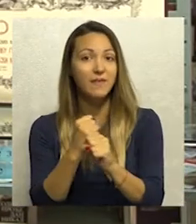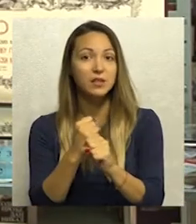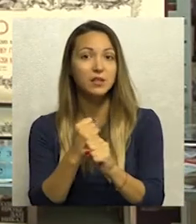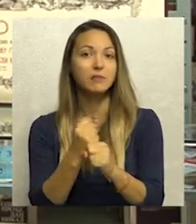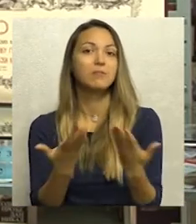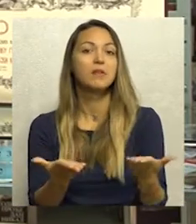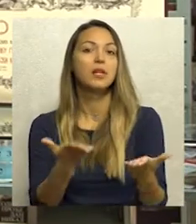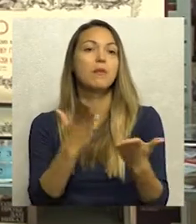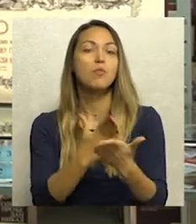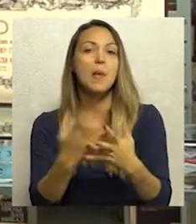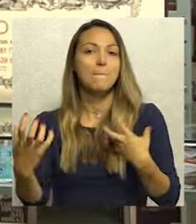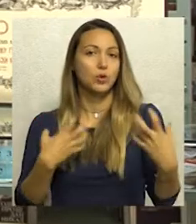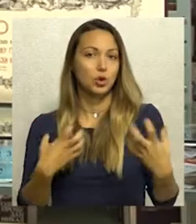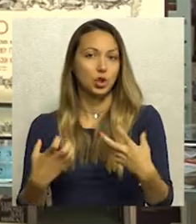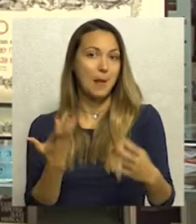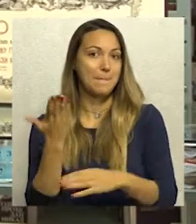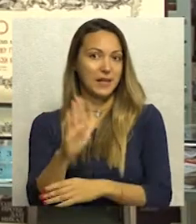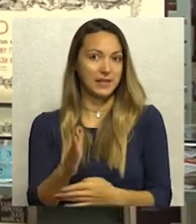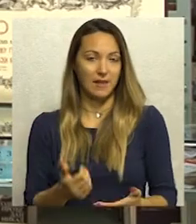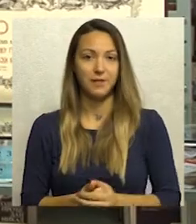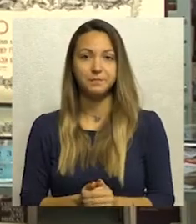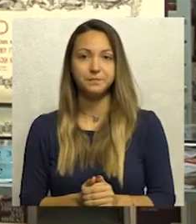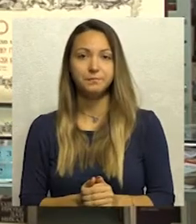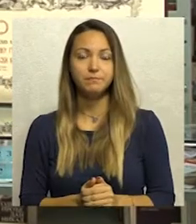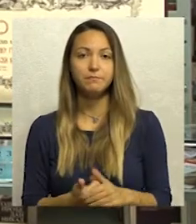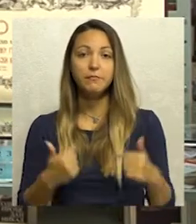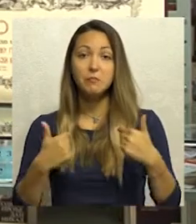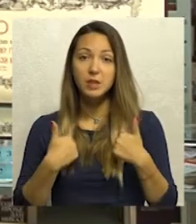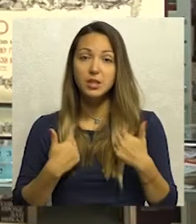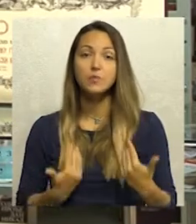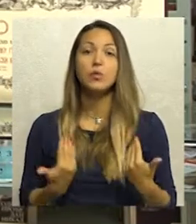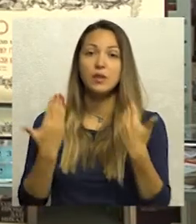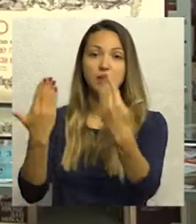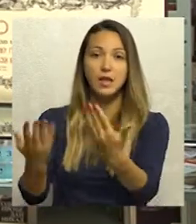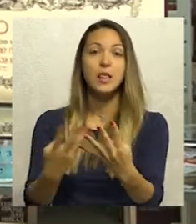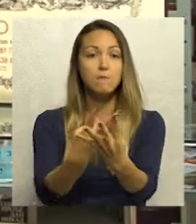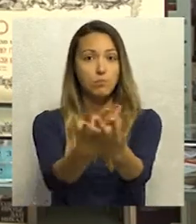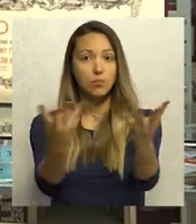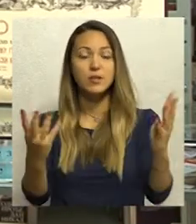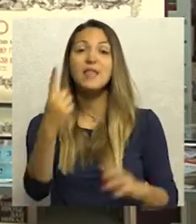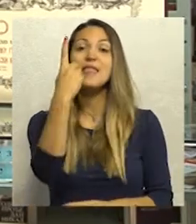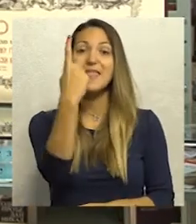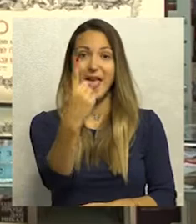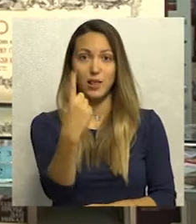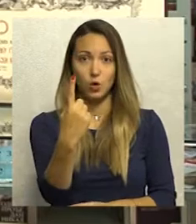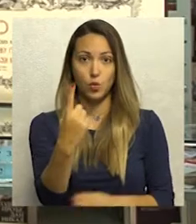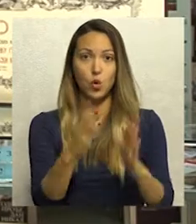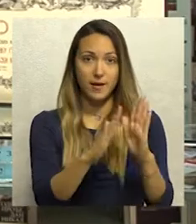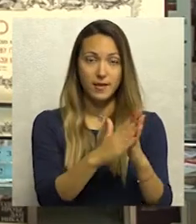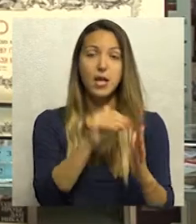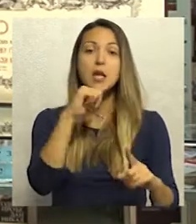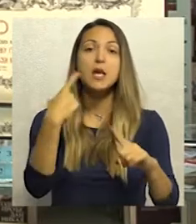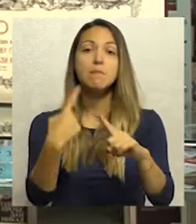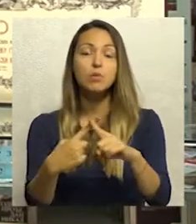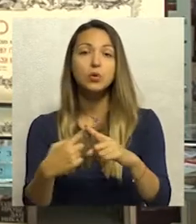predstavom. Tako da ćemo mi darovati publici jednu knjigu i jednu predstavu na